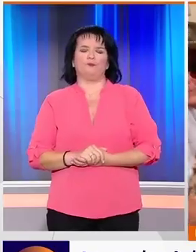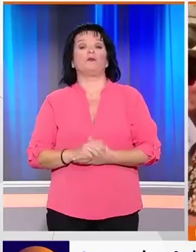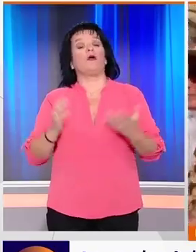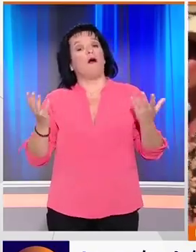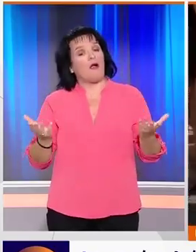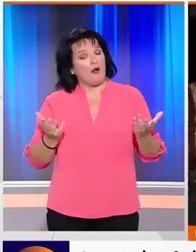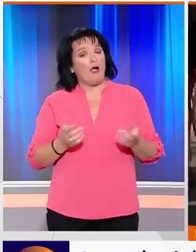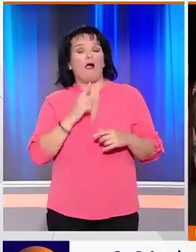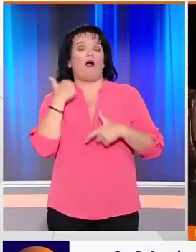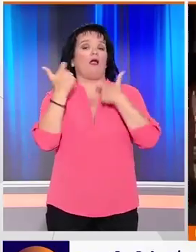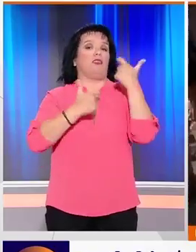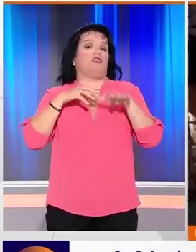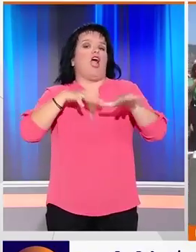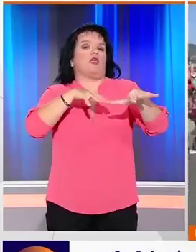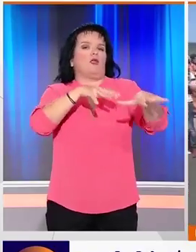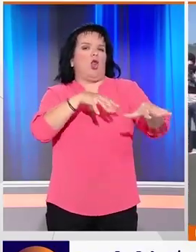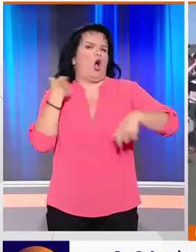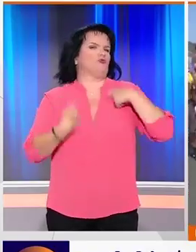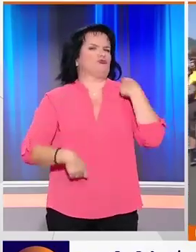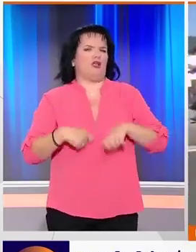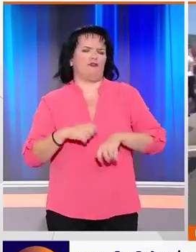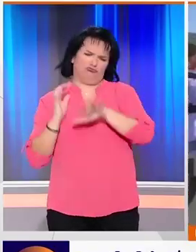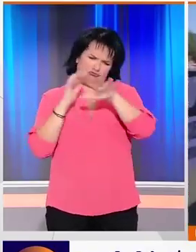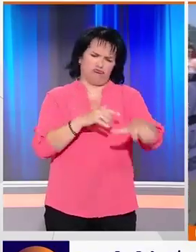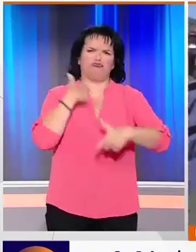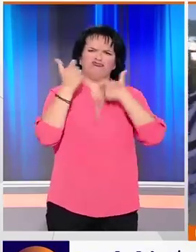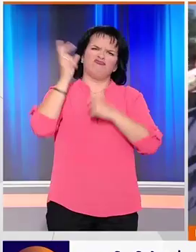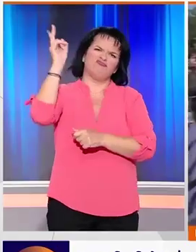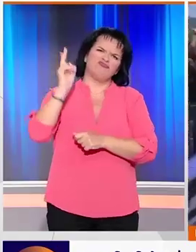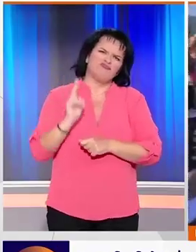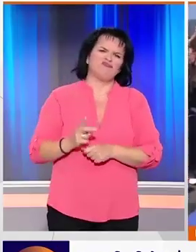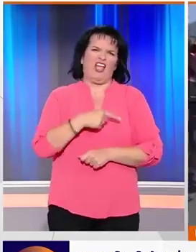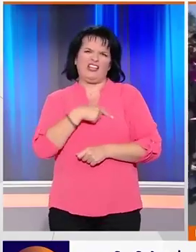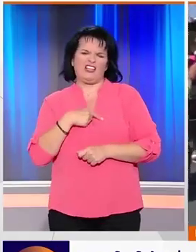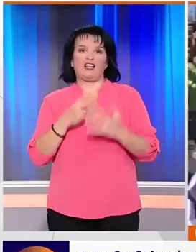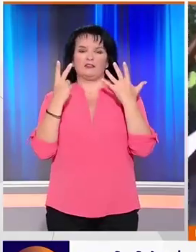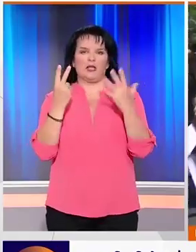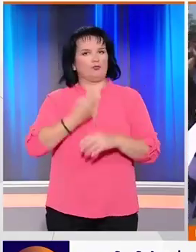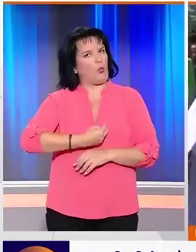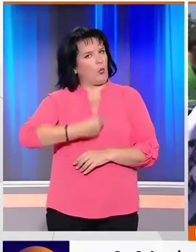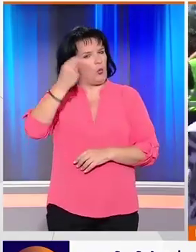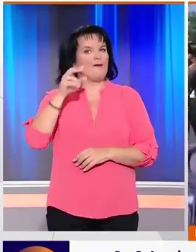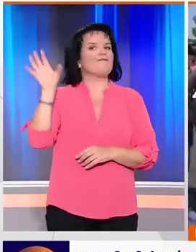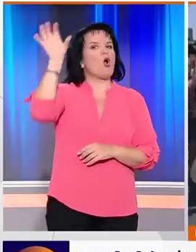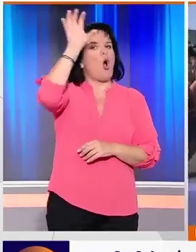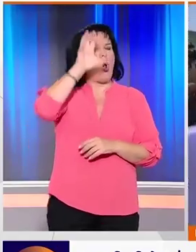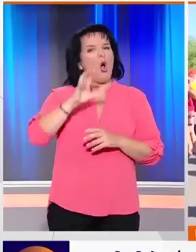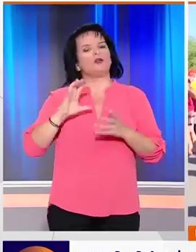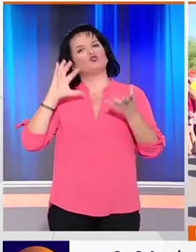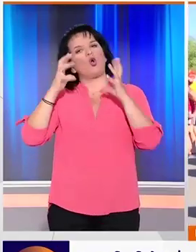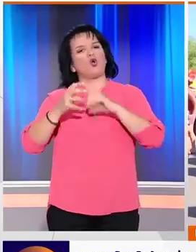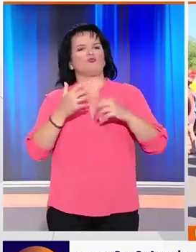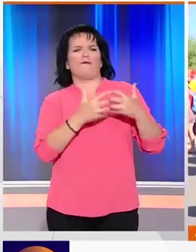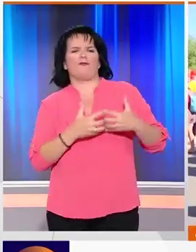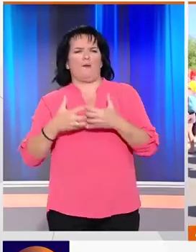Ωστόσο αυτό δεν απέτρεψε τους διαδηλωτές από το να βγουν στους δρόμους με συνθήματα κατά των ηγετών των 7 πιο ανεπτυγμένων διομηχανικά χωρών του κόσμου.